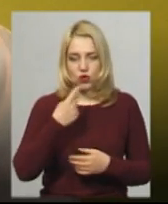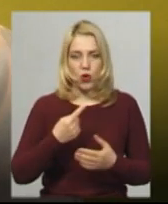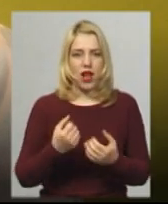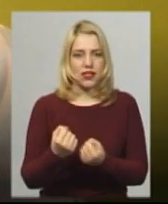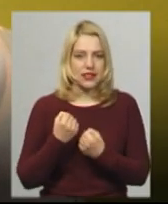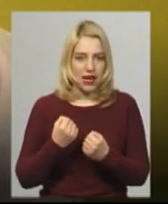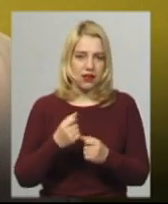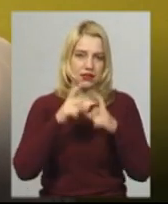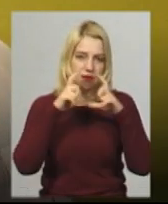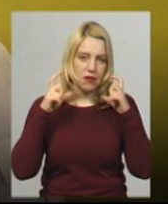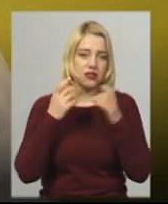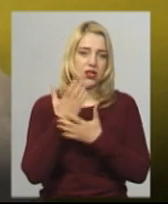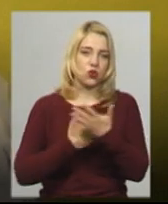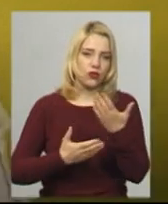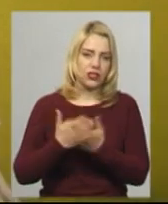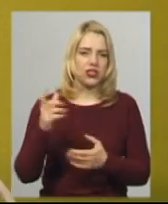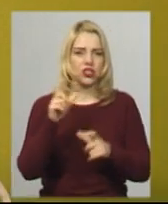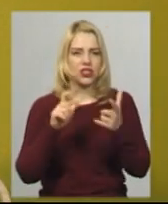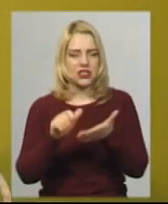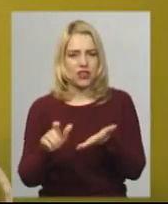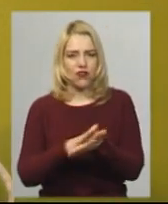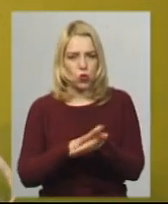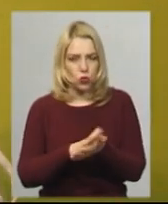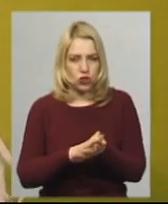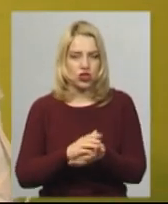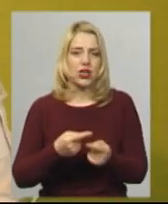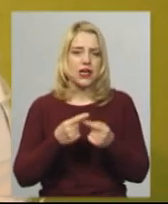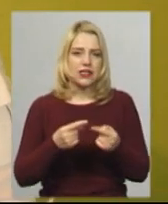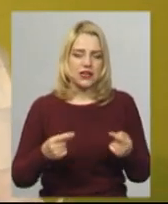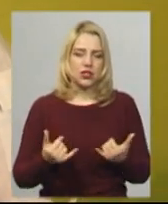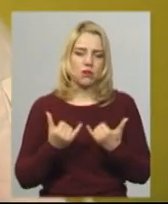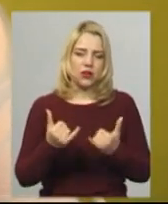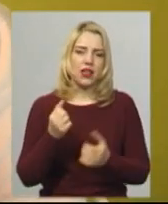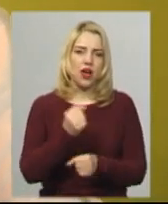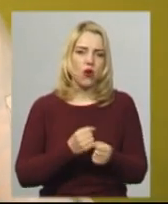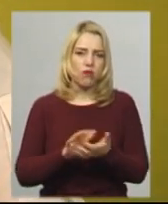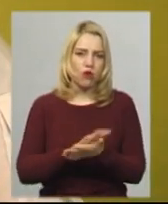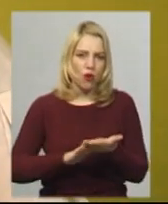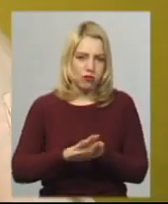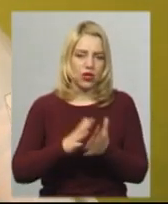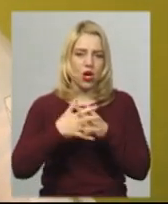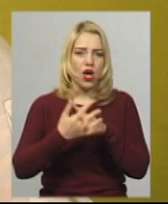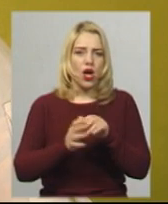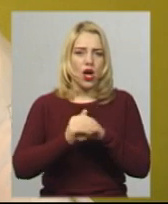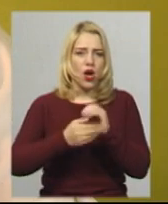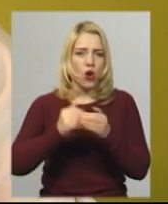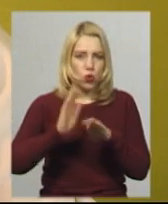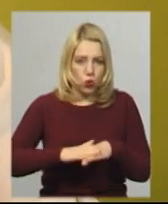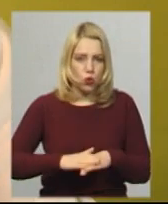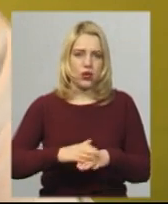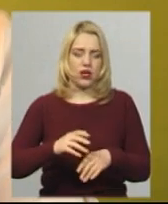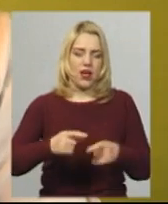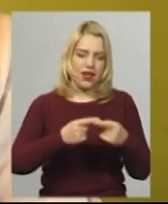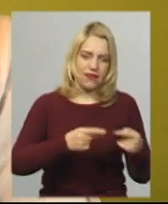маски, рукавички, є дезінфікуючі засоби для обробки рук, для обробки інвентаря, для обробки